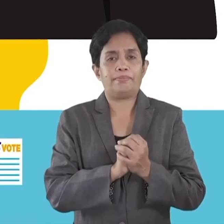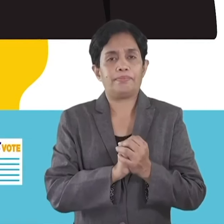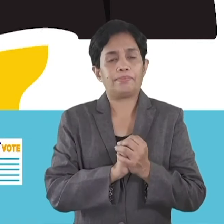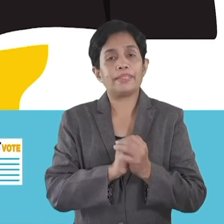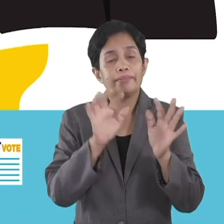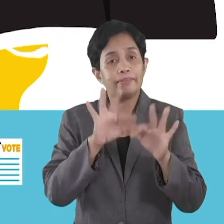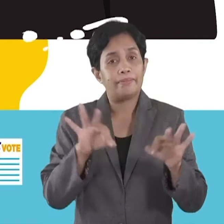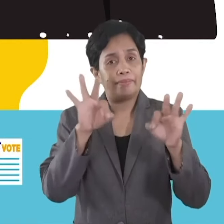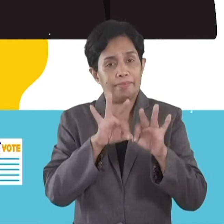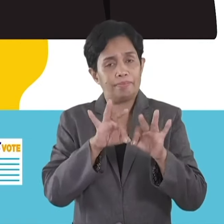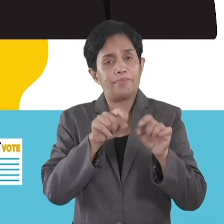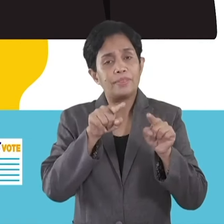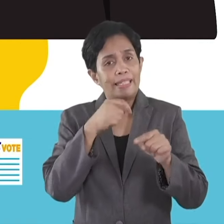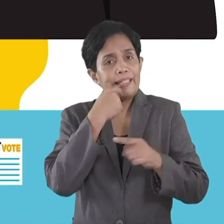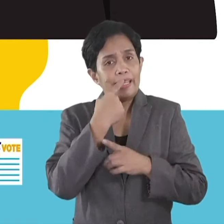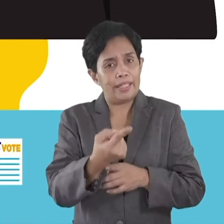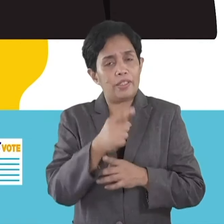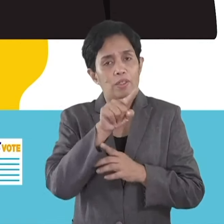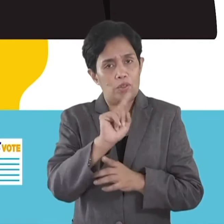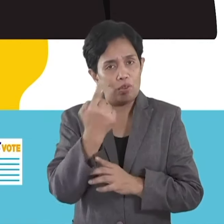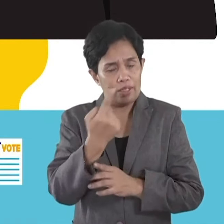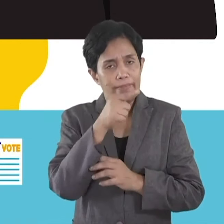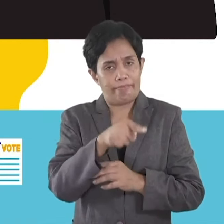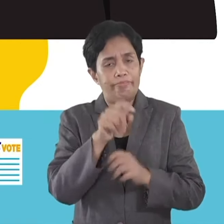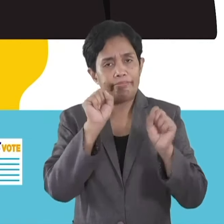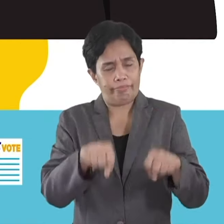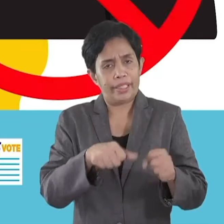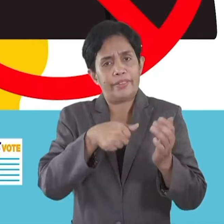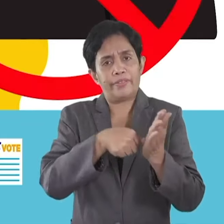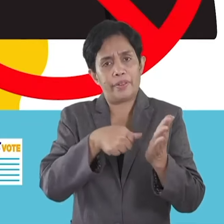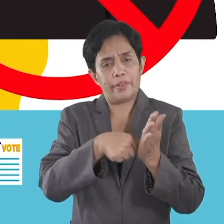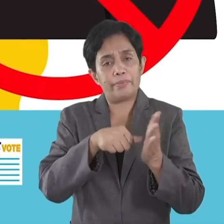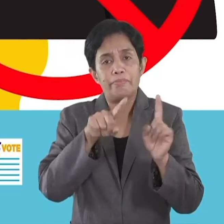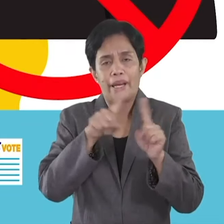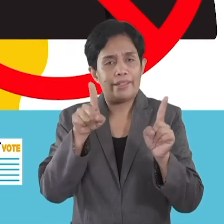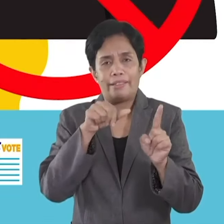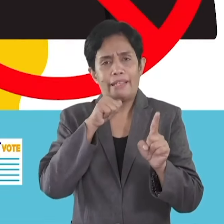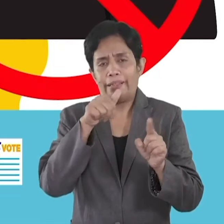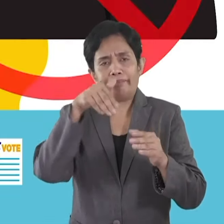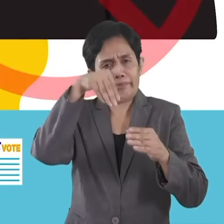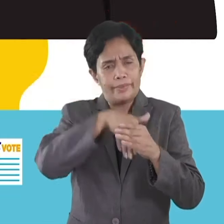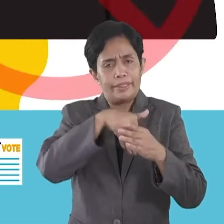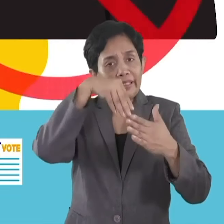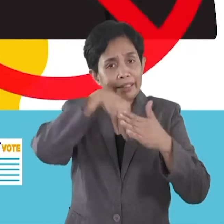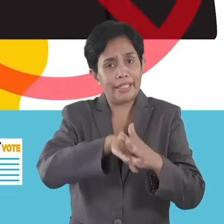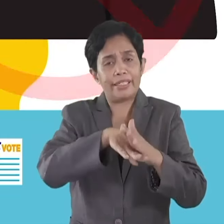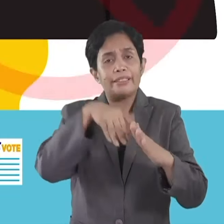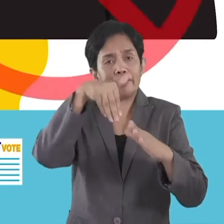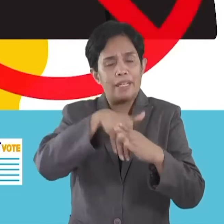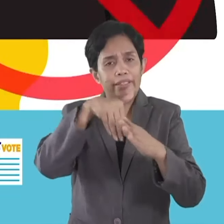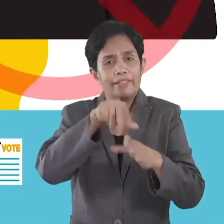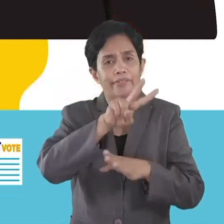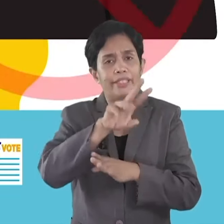EAPPs. Sultian ka nga pwede ni mo isalibay imong boto pero dili pwede isulod imong balota sa